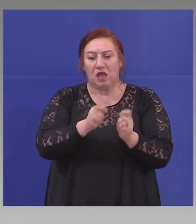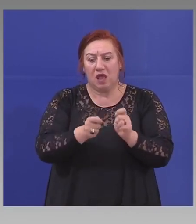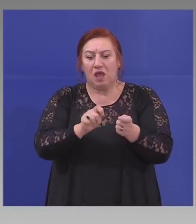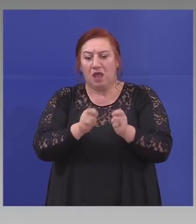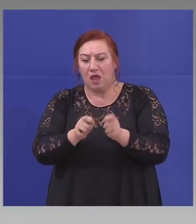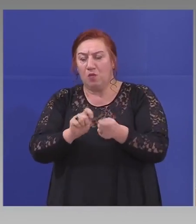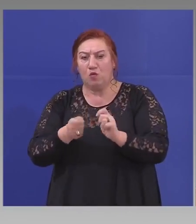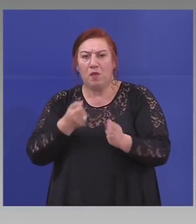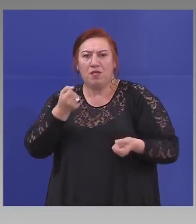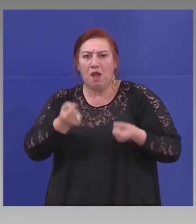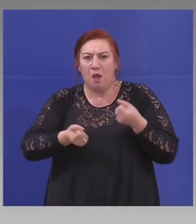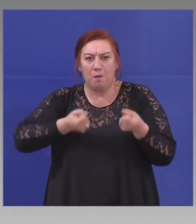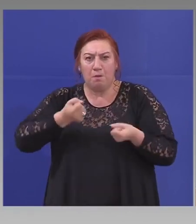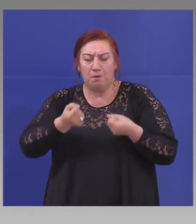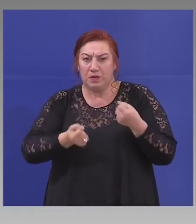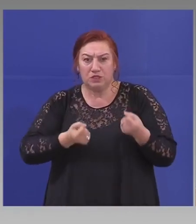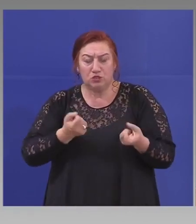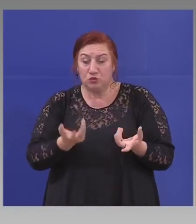бързи бързи